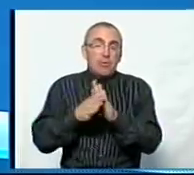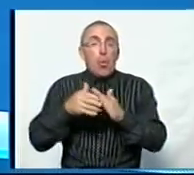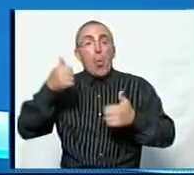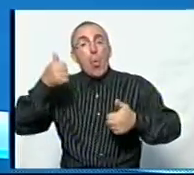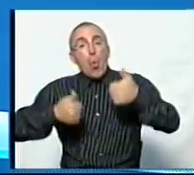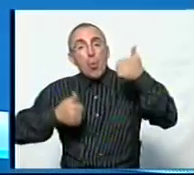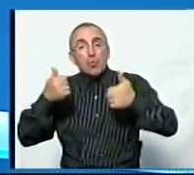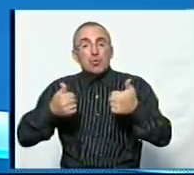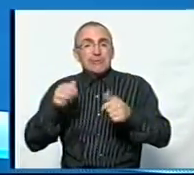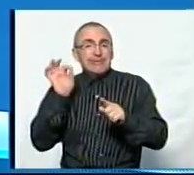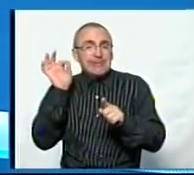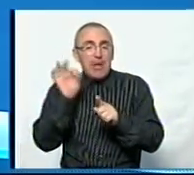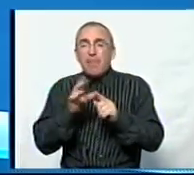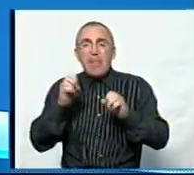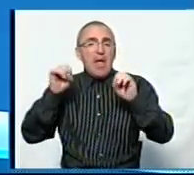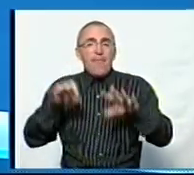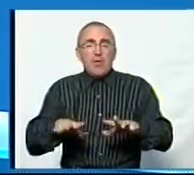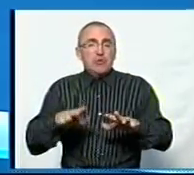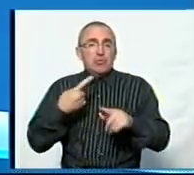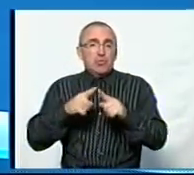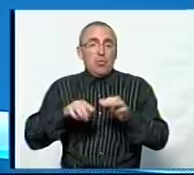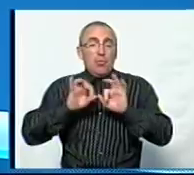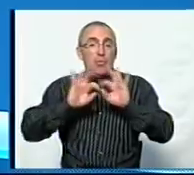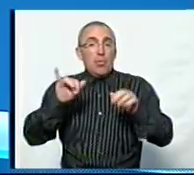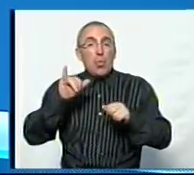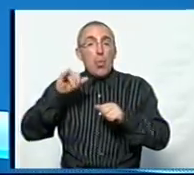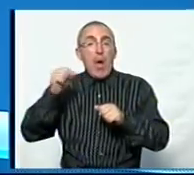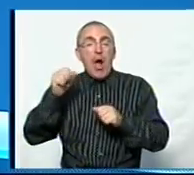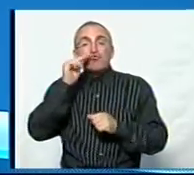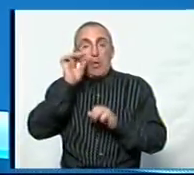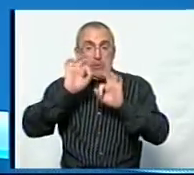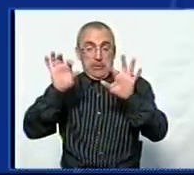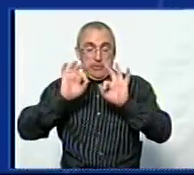цільовиків не вирішив проблему, розкажуть мої колеги з ЮА Чернігів.